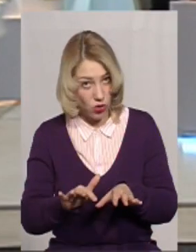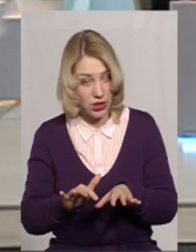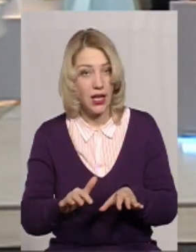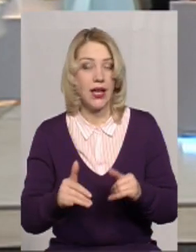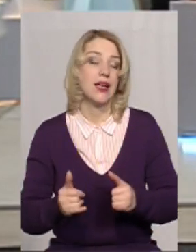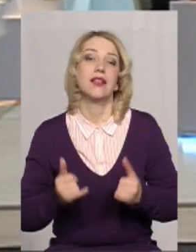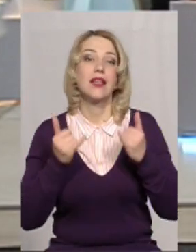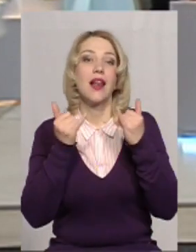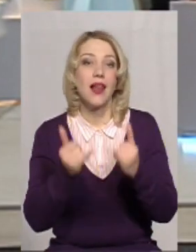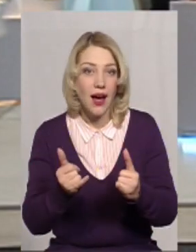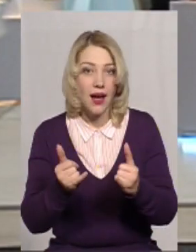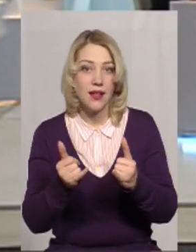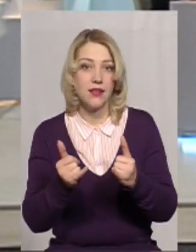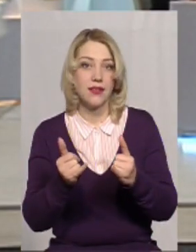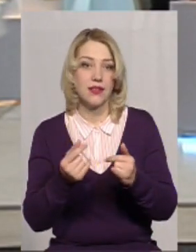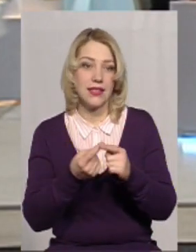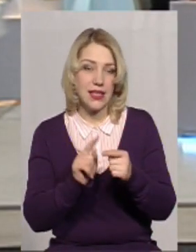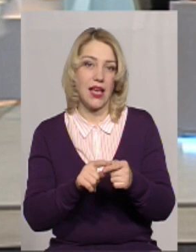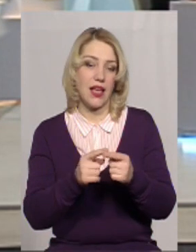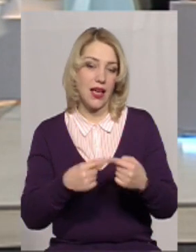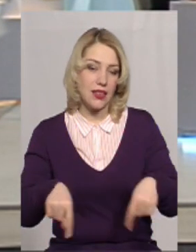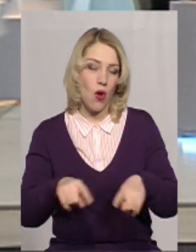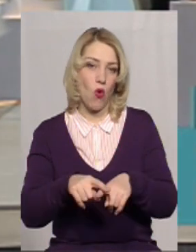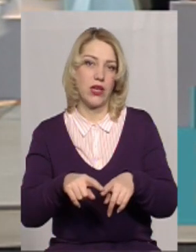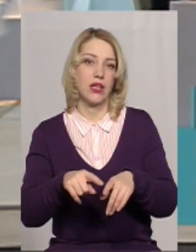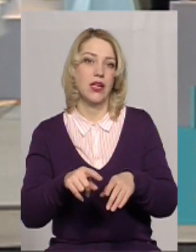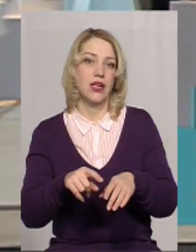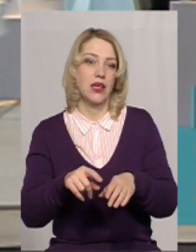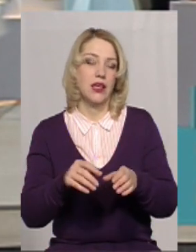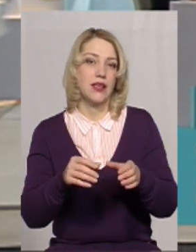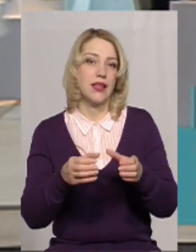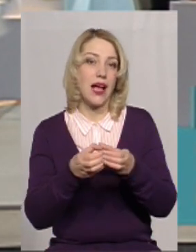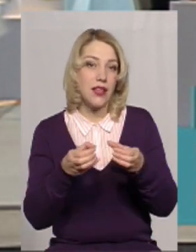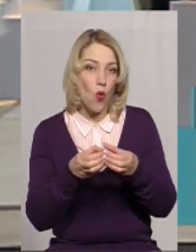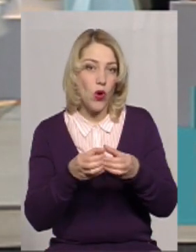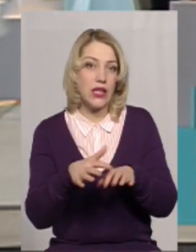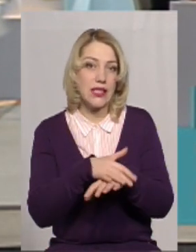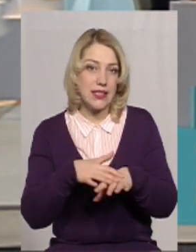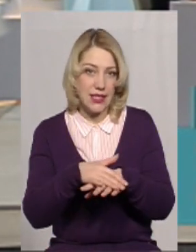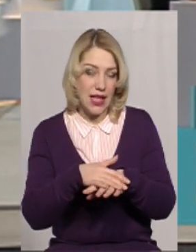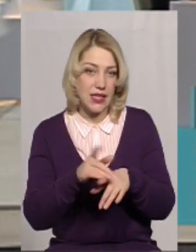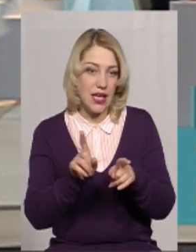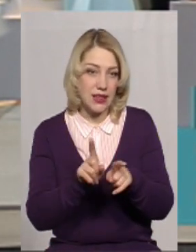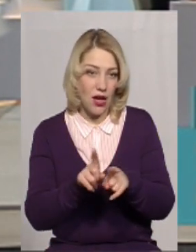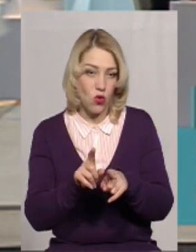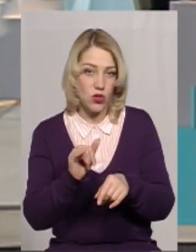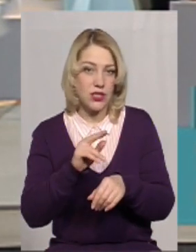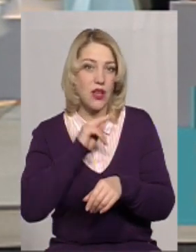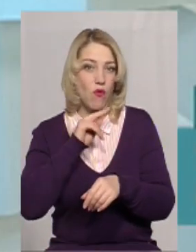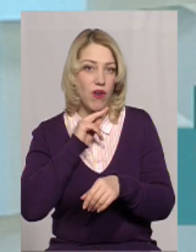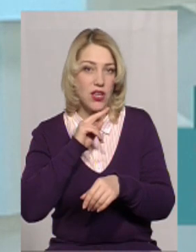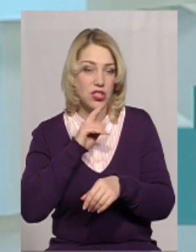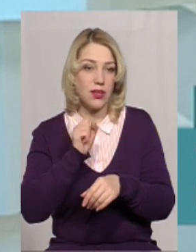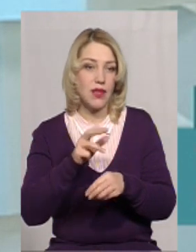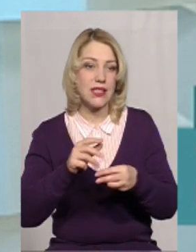для саме цієї категорії населення. Також з певними заваженнями вже